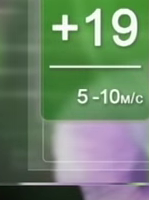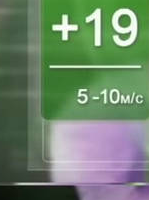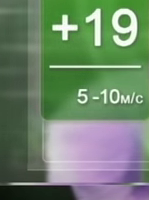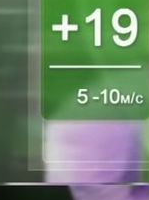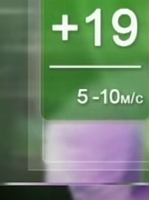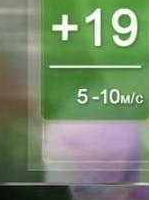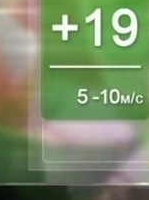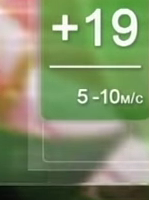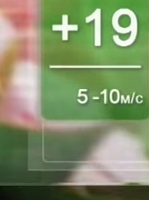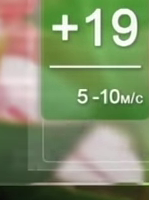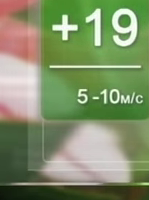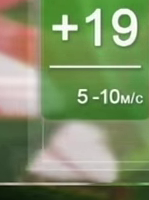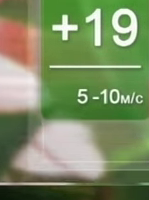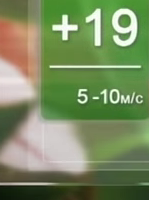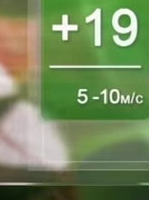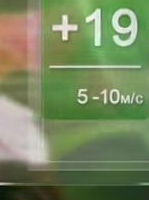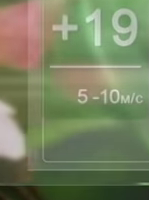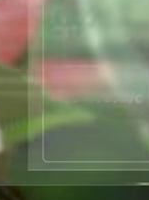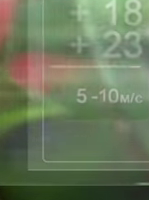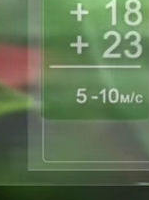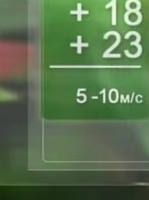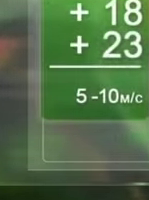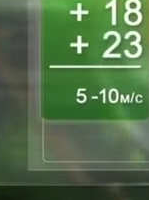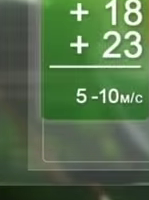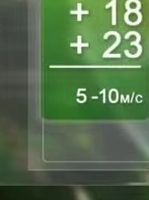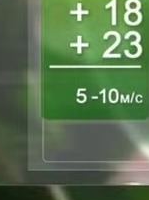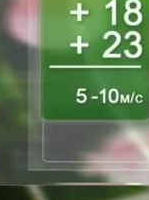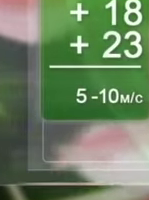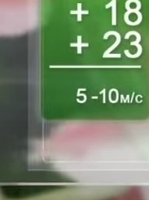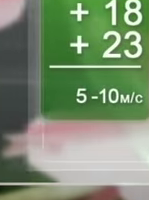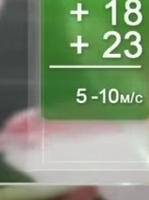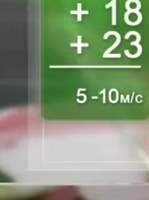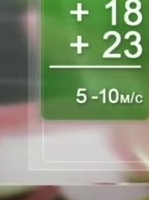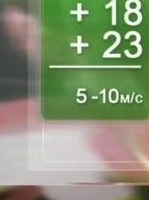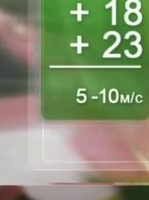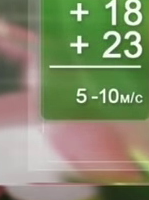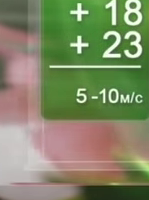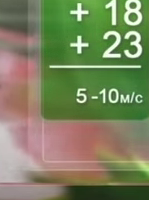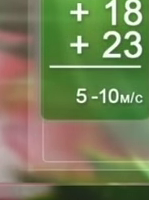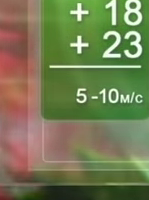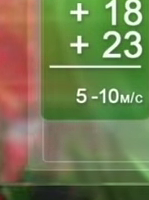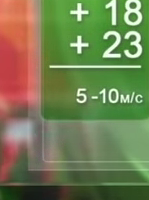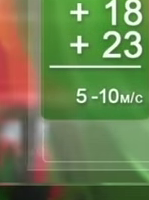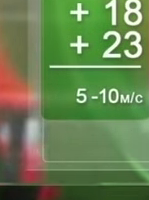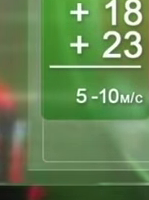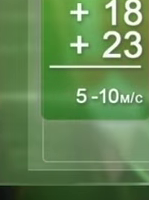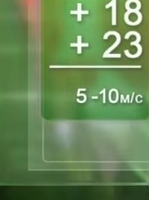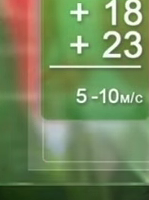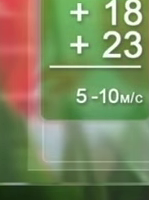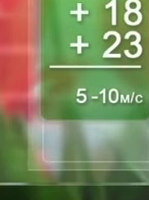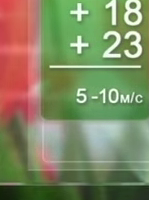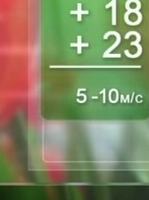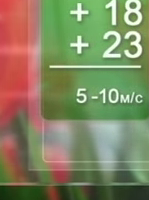термометрів покажуть – плюс 19, плюс 21. У наступні дві доби опадів не передбачається. 21-22